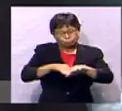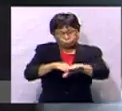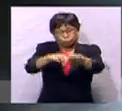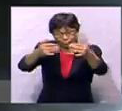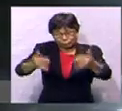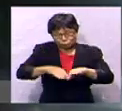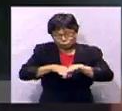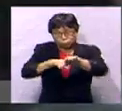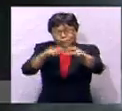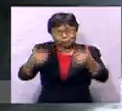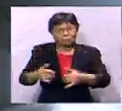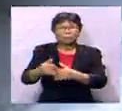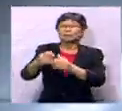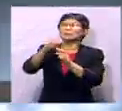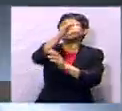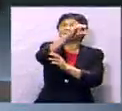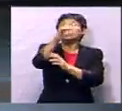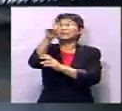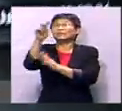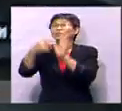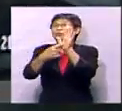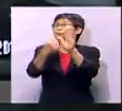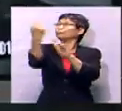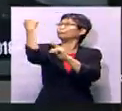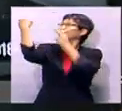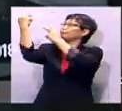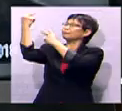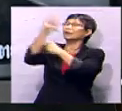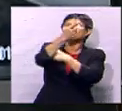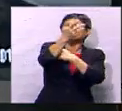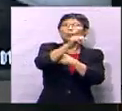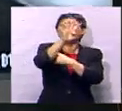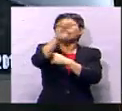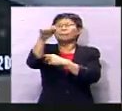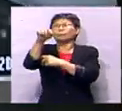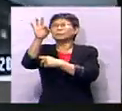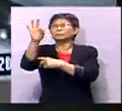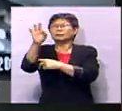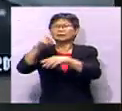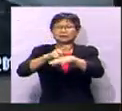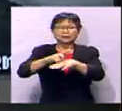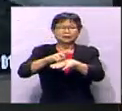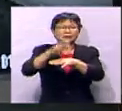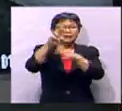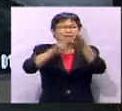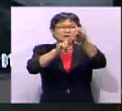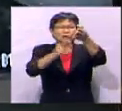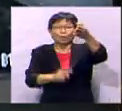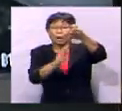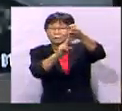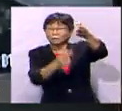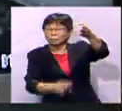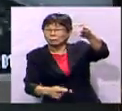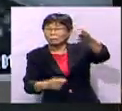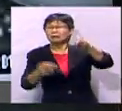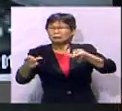ini. Paparan di CCTV di kilometer 44.9 iaitu di rawang selatan, diberarti